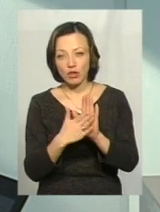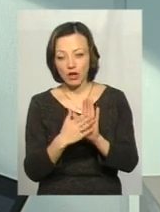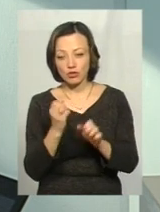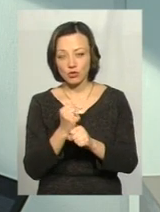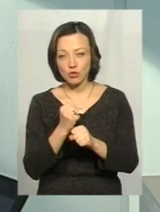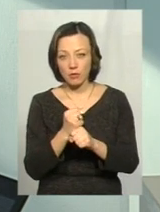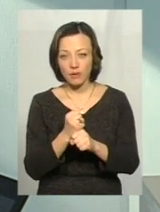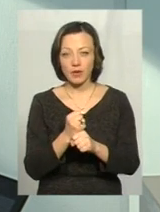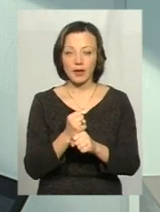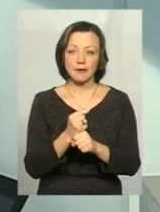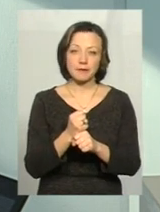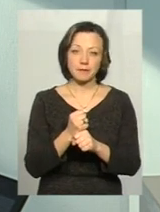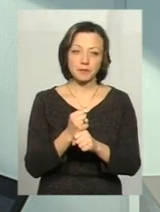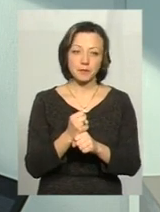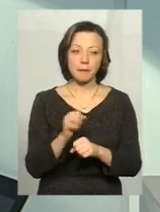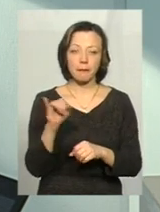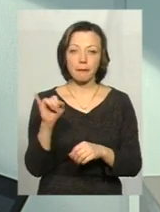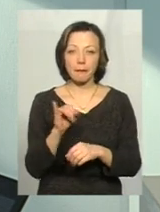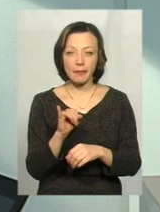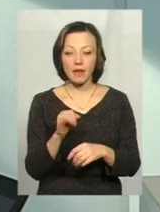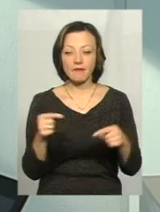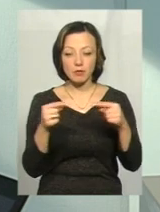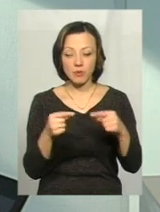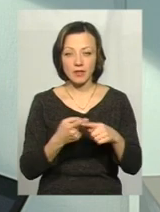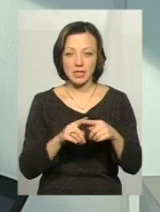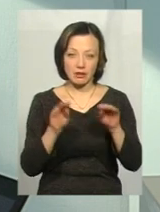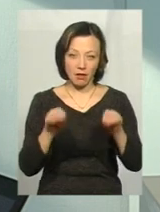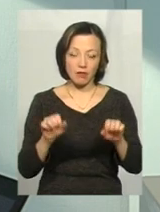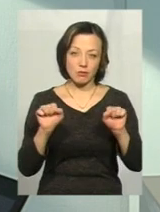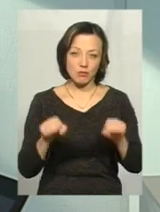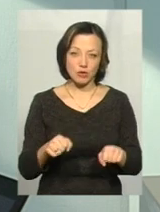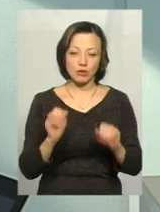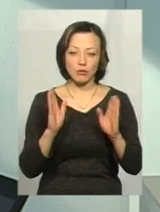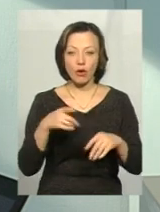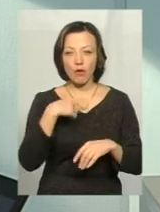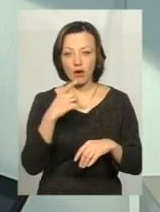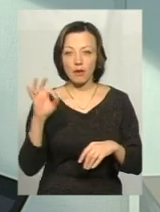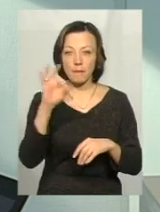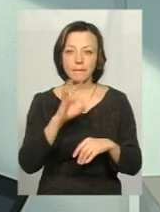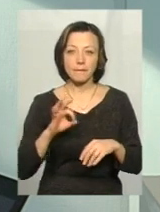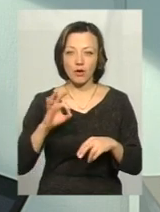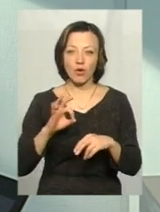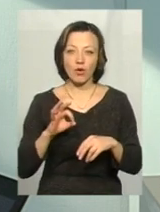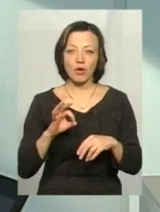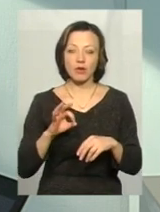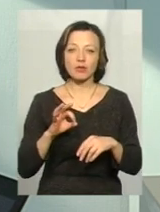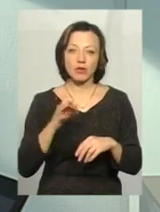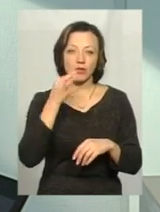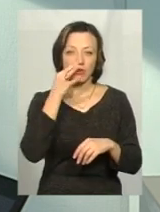здійснив. І відповідно до цих даних можна буде говорити про належну